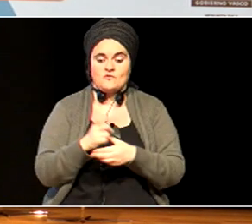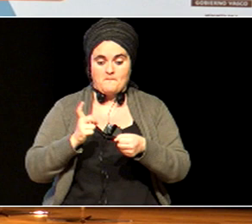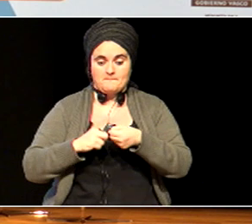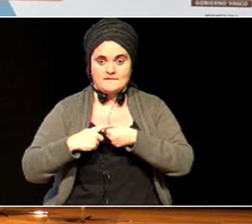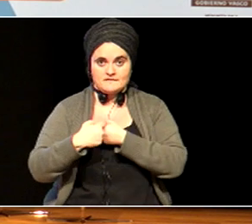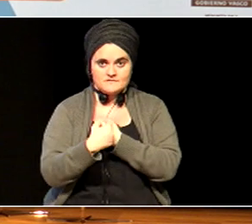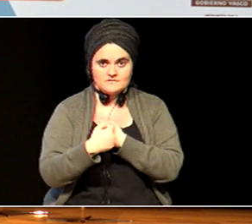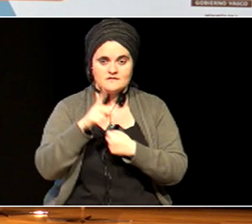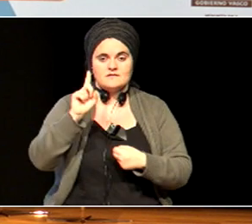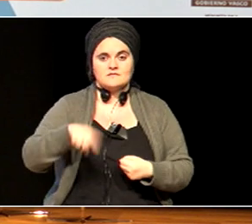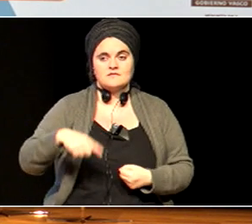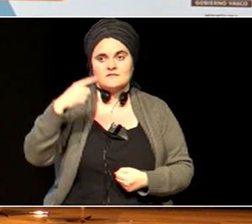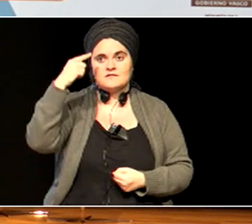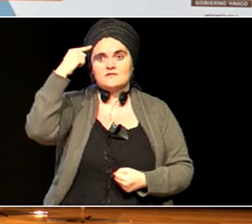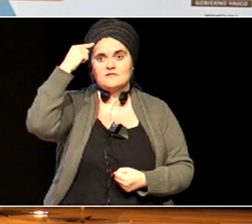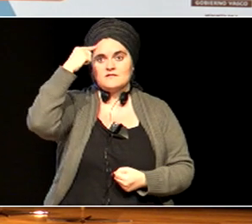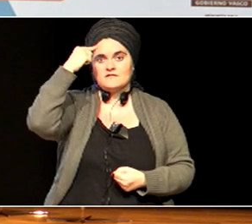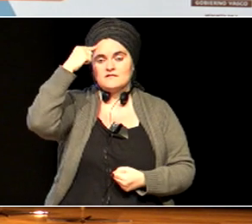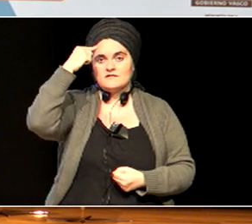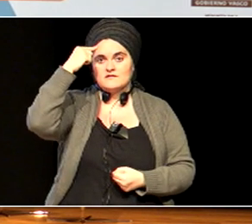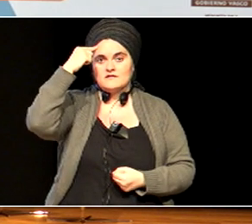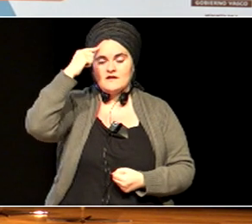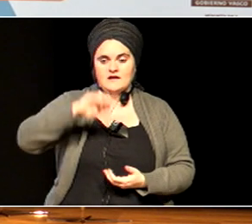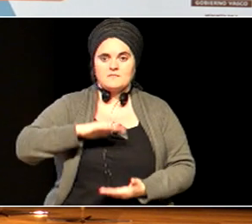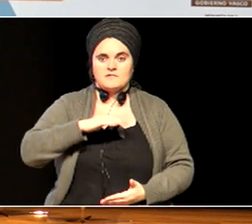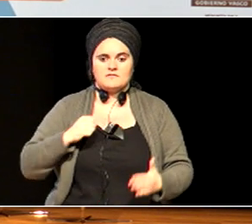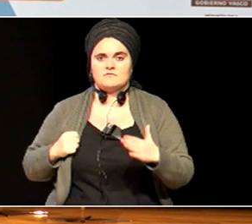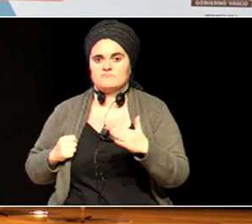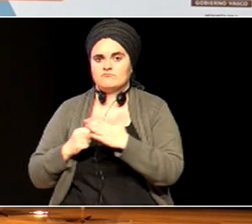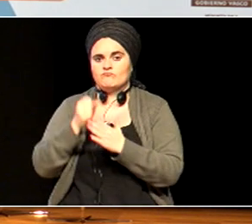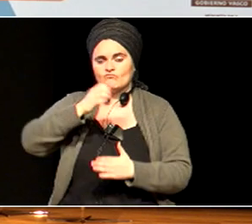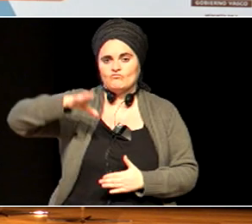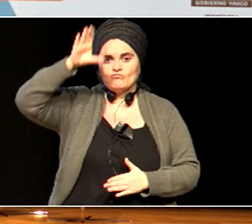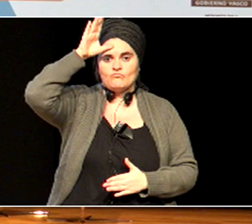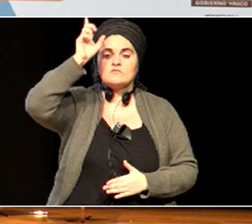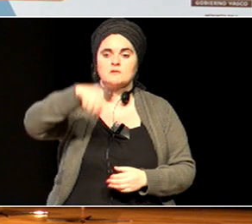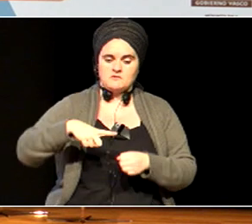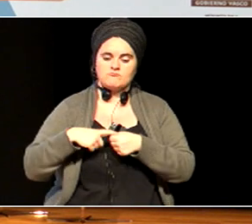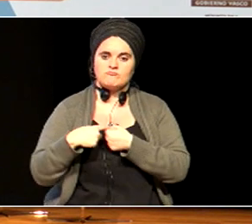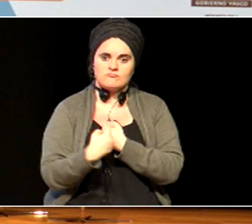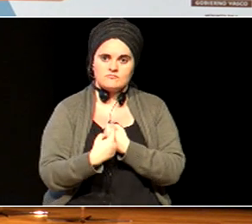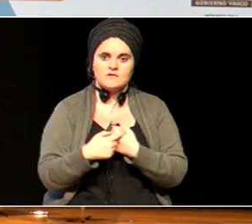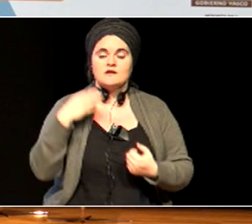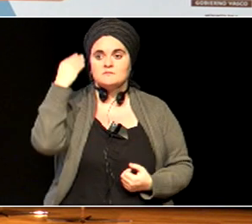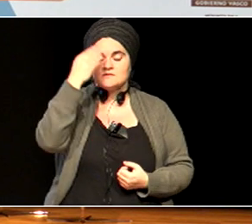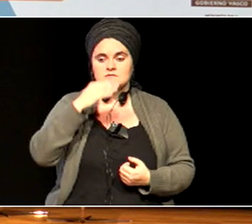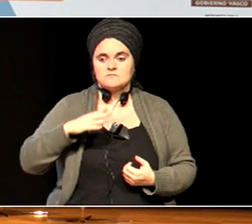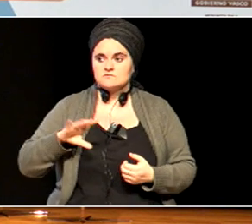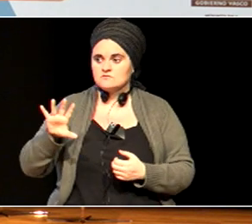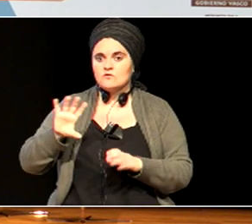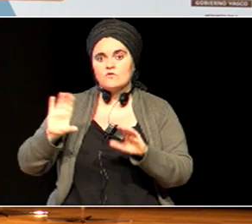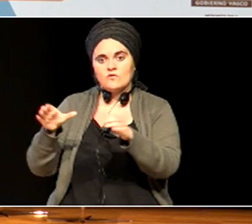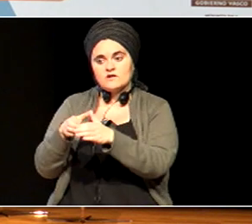ere adimen gaitasun altuak handiak dituztenen kasuan ere uste dugu ikasle kolektibo hau